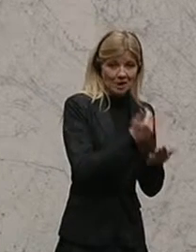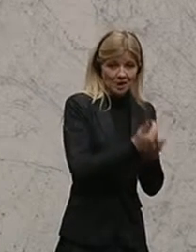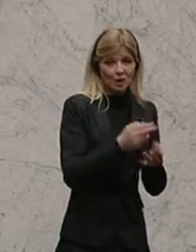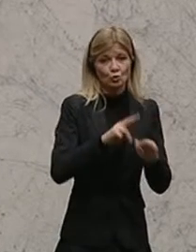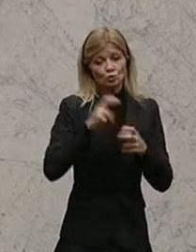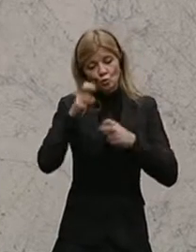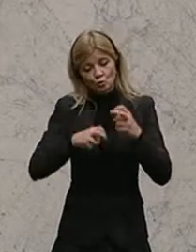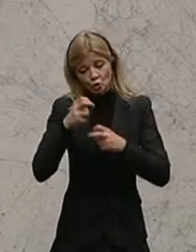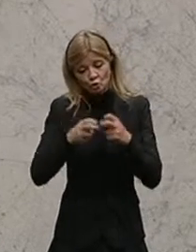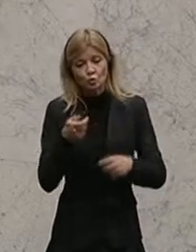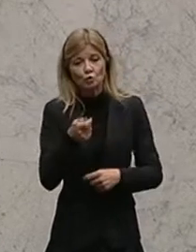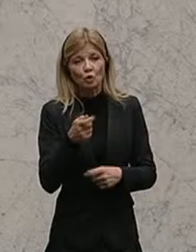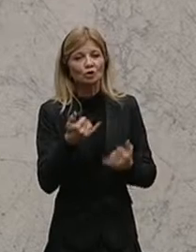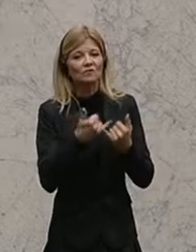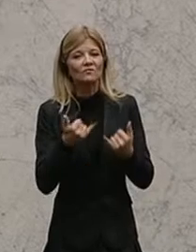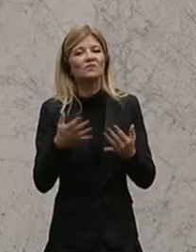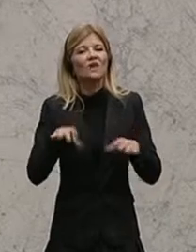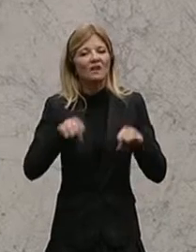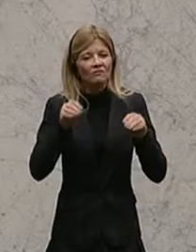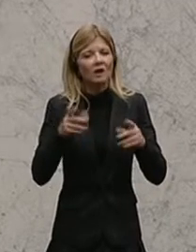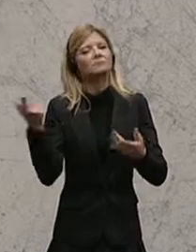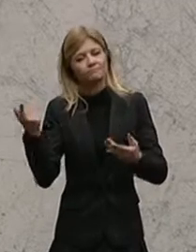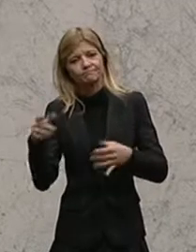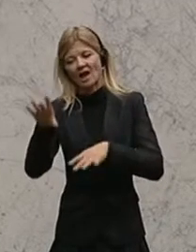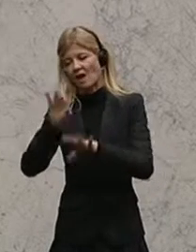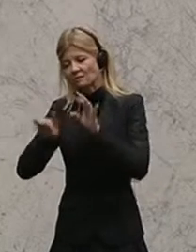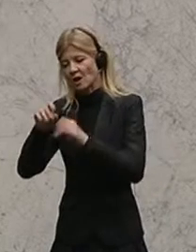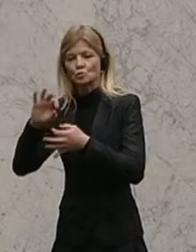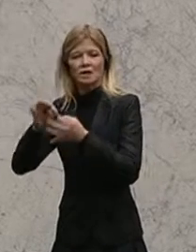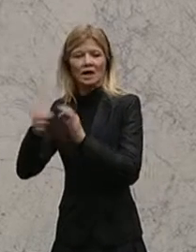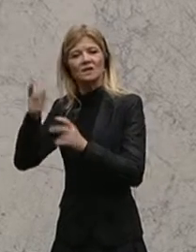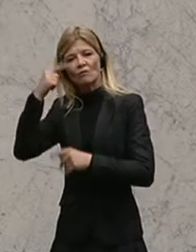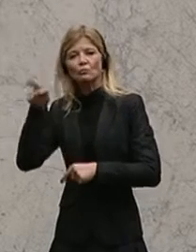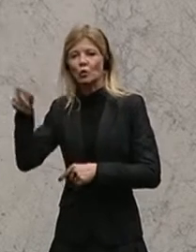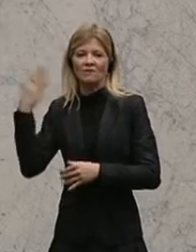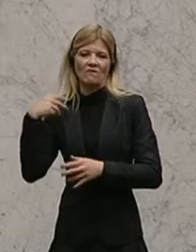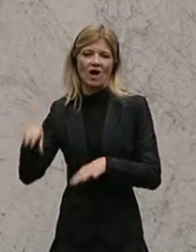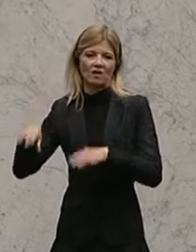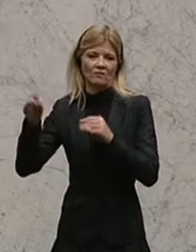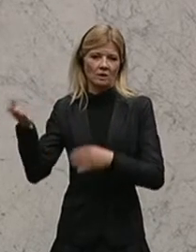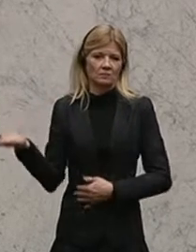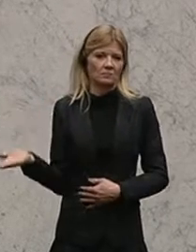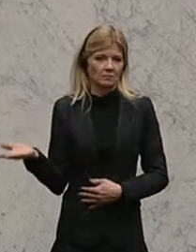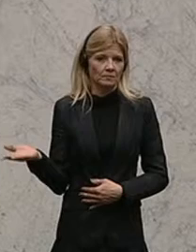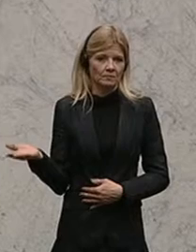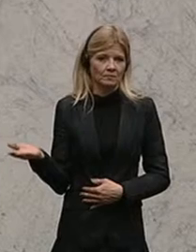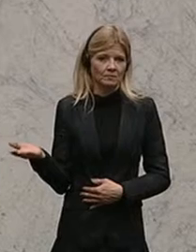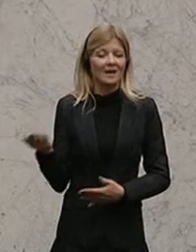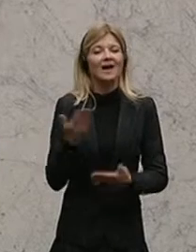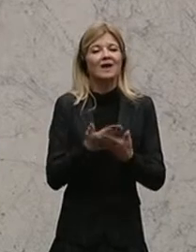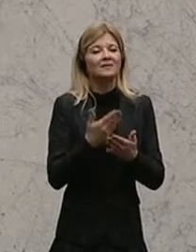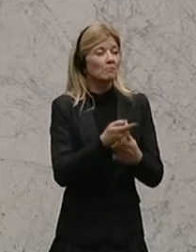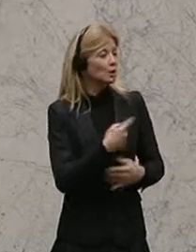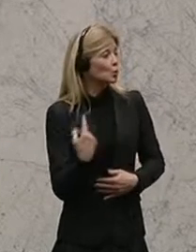in Kärnten beginnt, weil ja dort auch alles begonnen hat. Im Sinne der Verbesserung unserer politischen Kultur